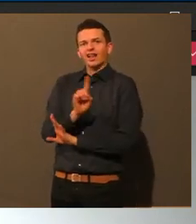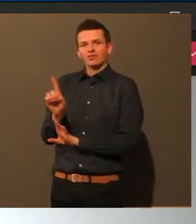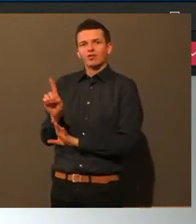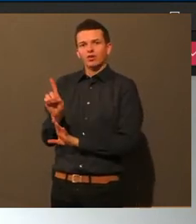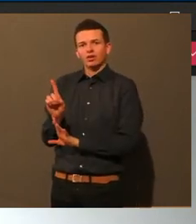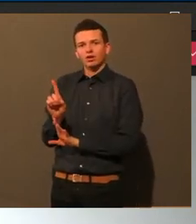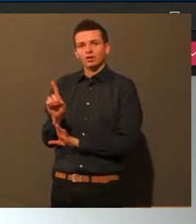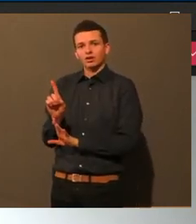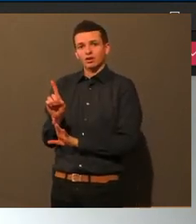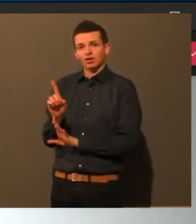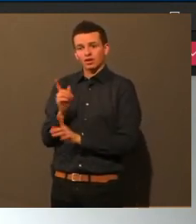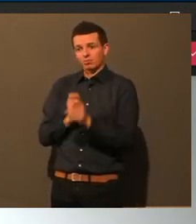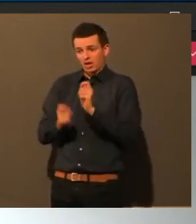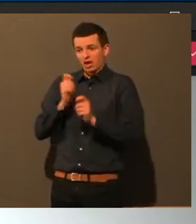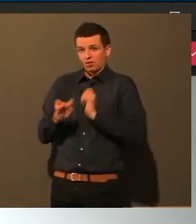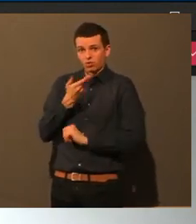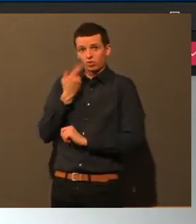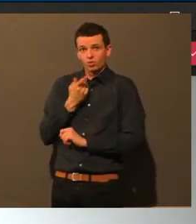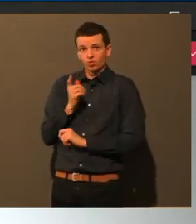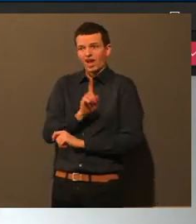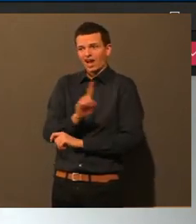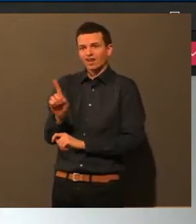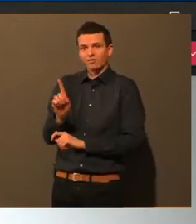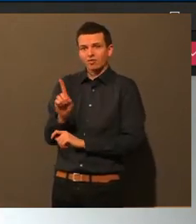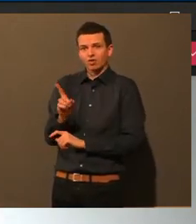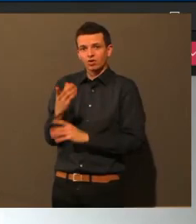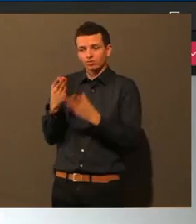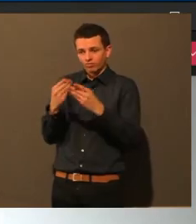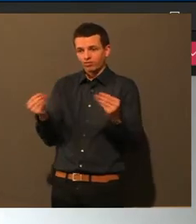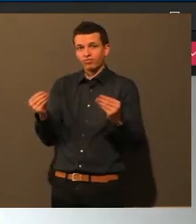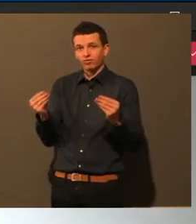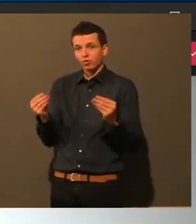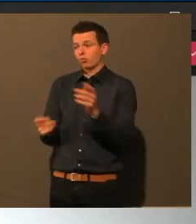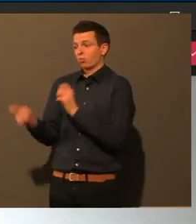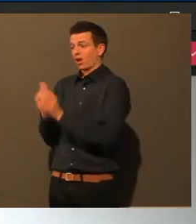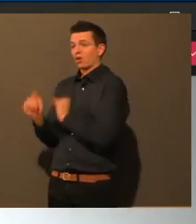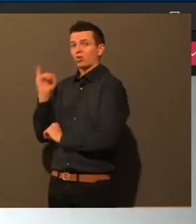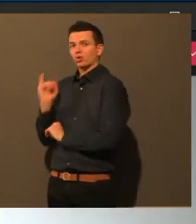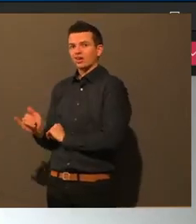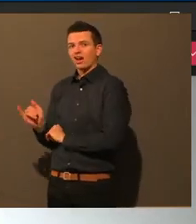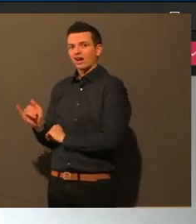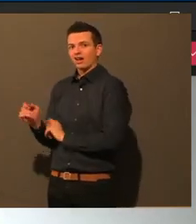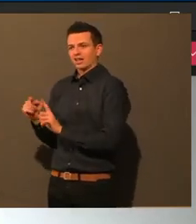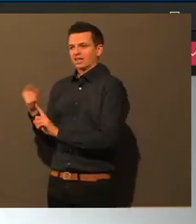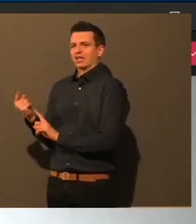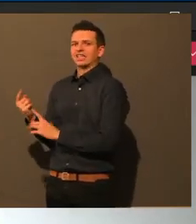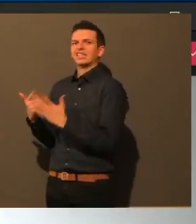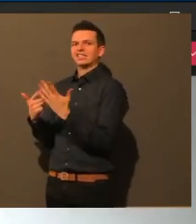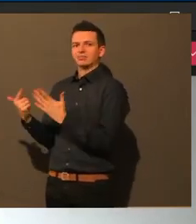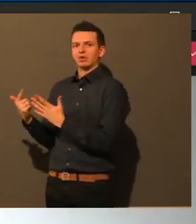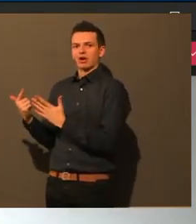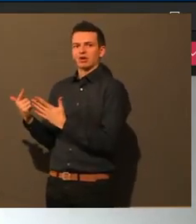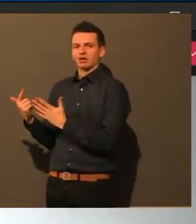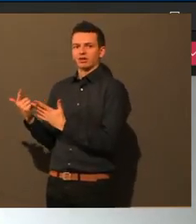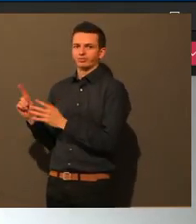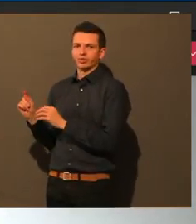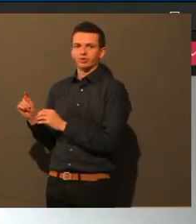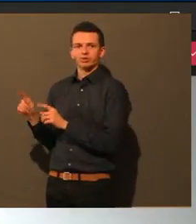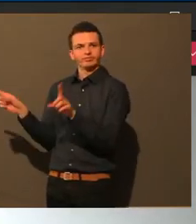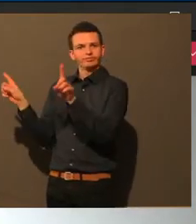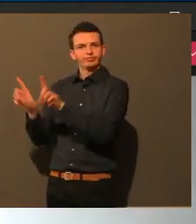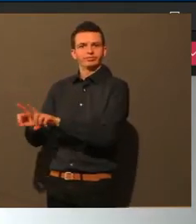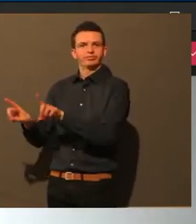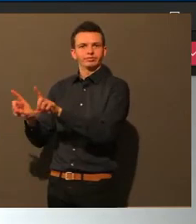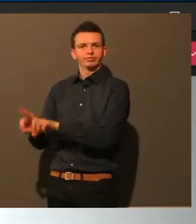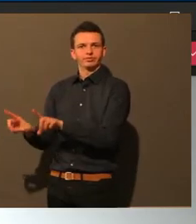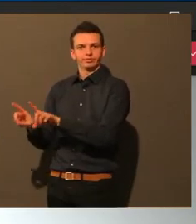den Mitteln, die wir derzeit kennen, wahrscheinlich nicht beeinflussen, ob der Verlauf am Schluss schwer wird oder nicht. Ganz wichtig ist eben, dass man rechtzeitig erkennt,